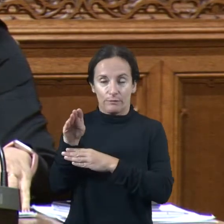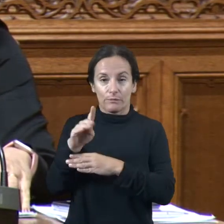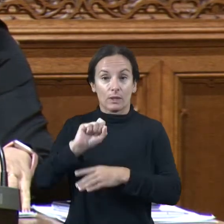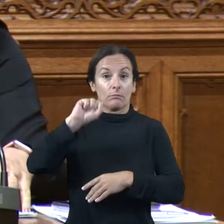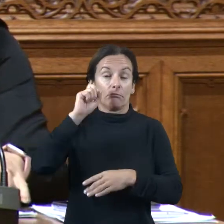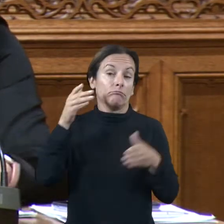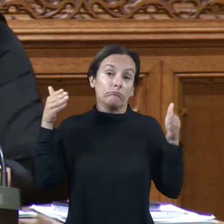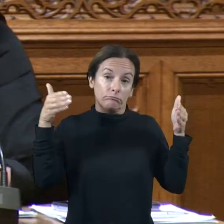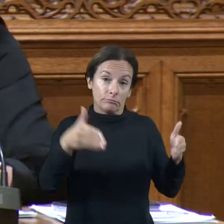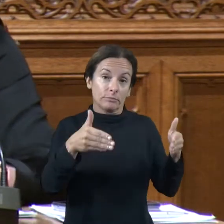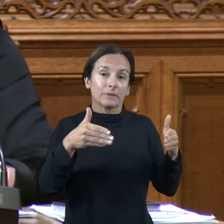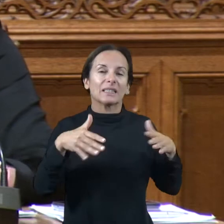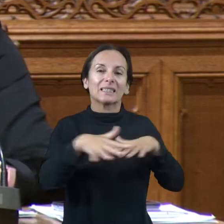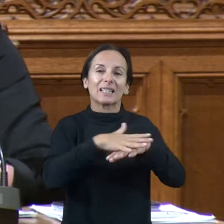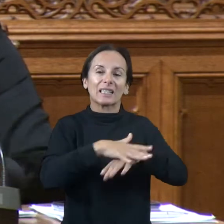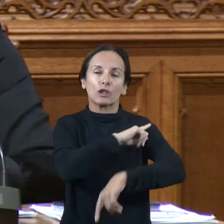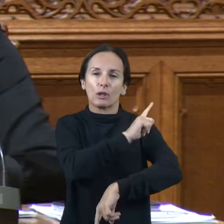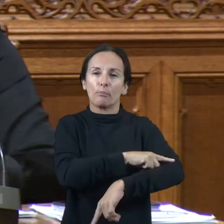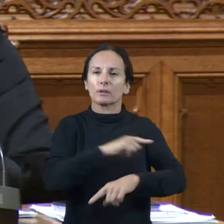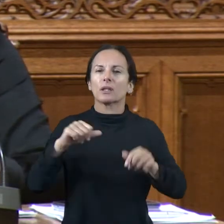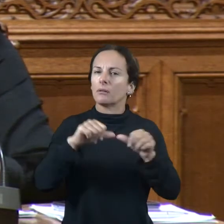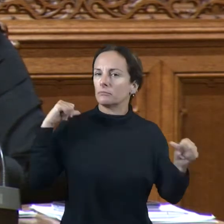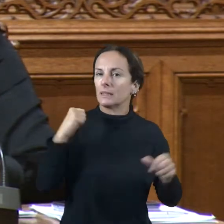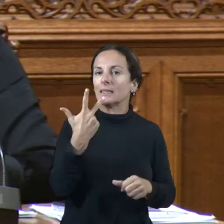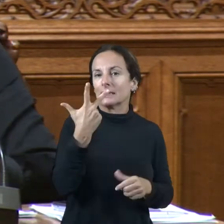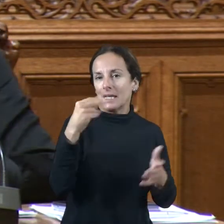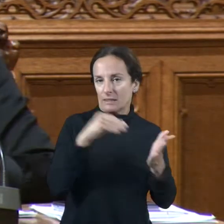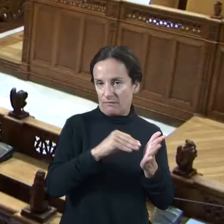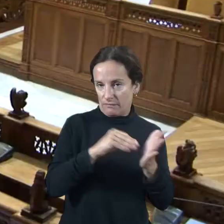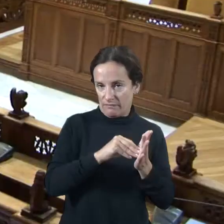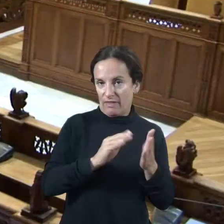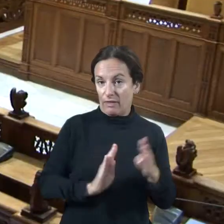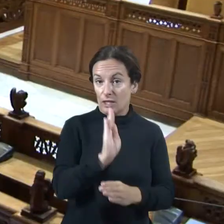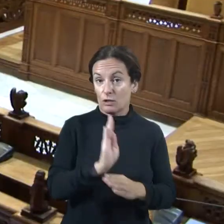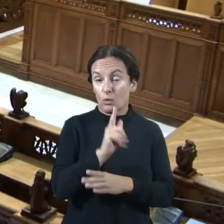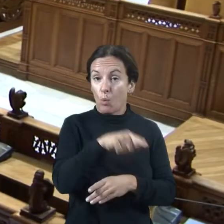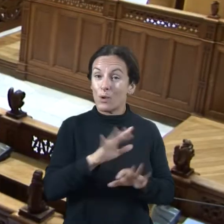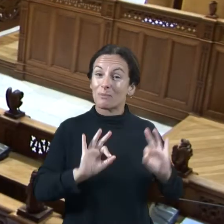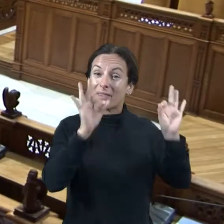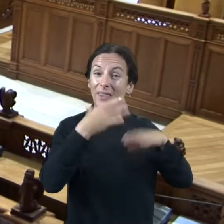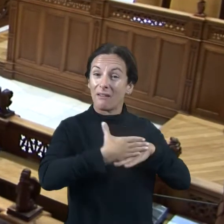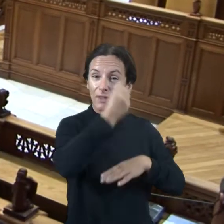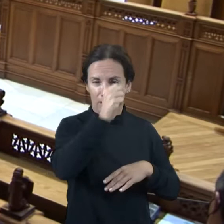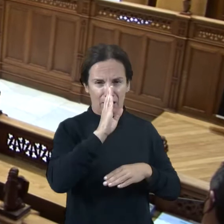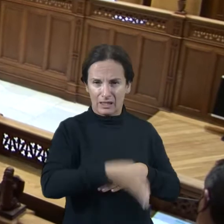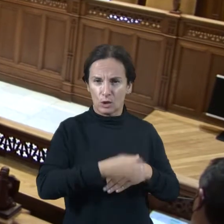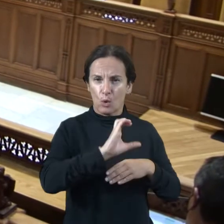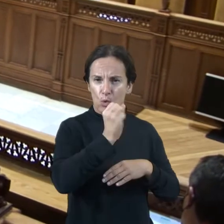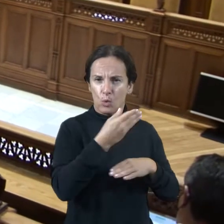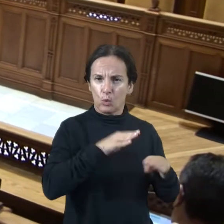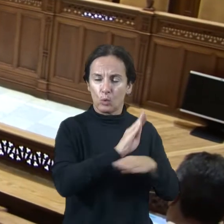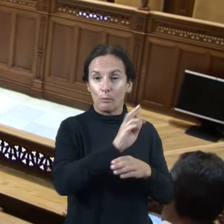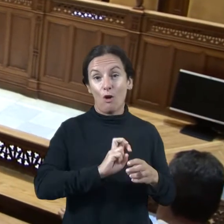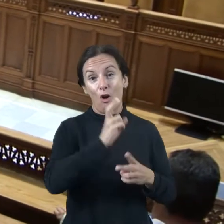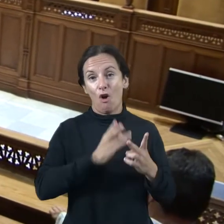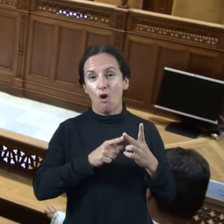en esteixit esportiu que fins ara eren tres convocatoris una que anava dirigida a l'esport federat i anava directament en els clubs una altra que era